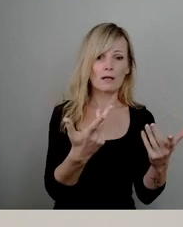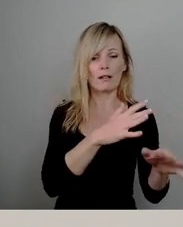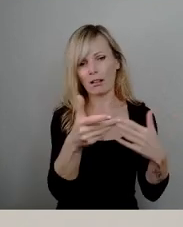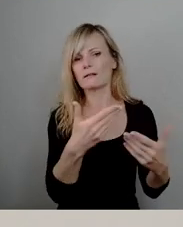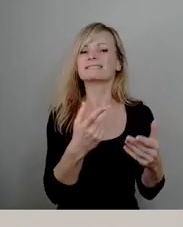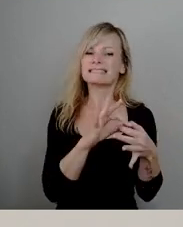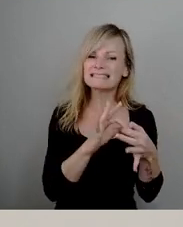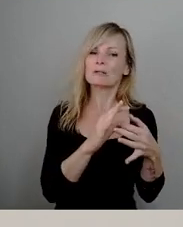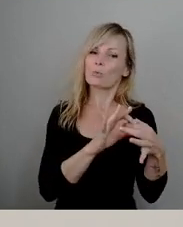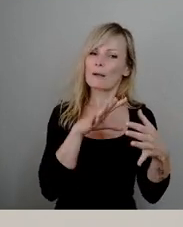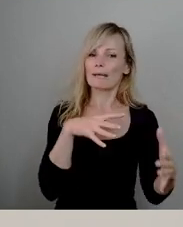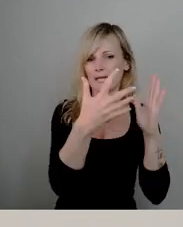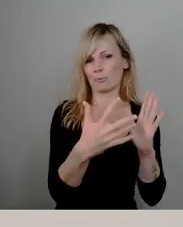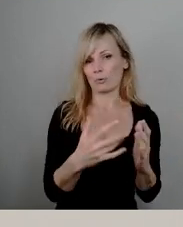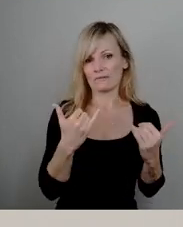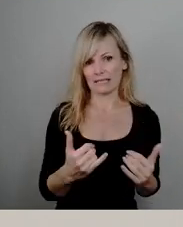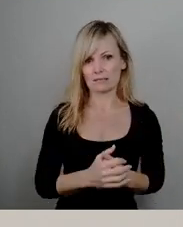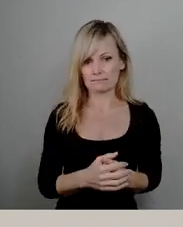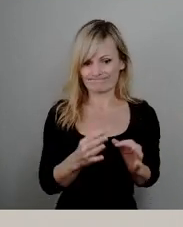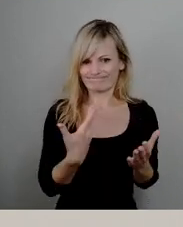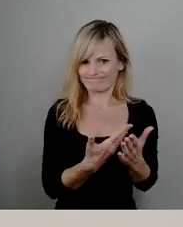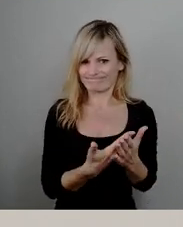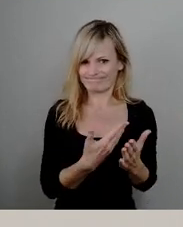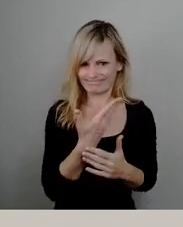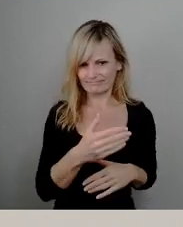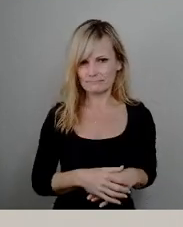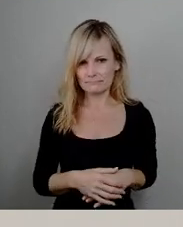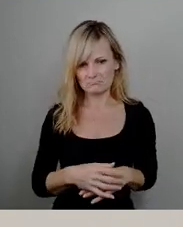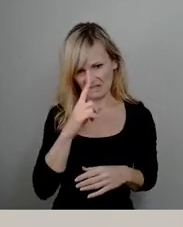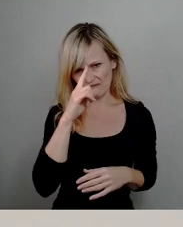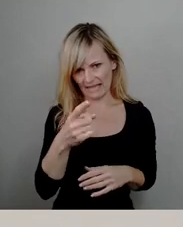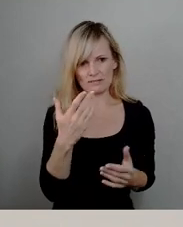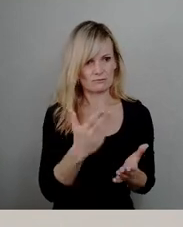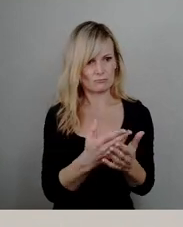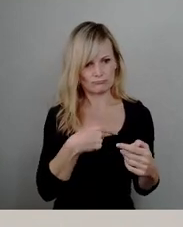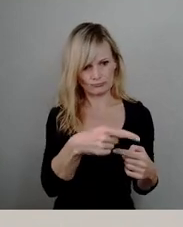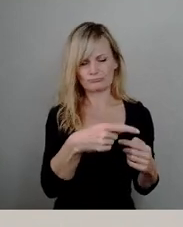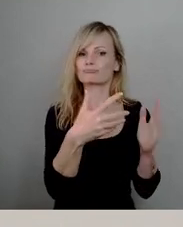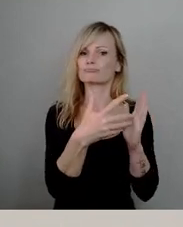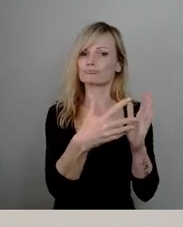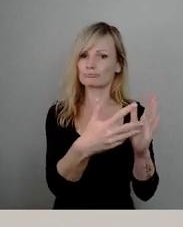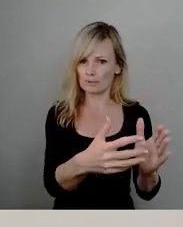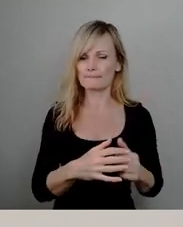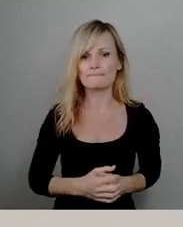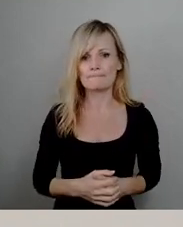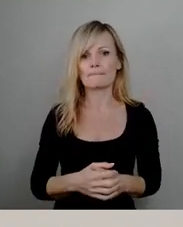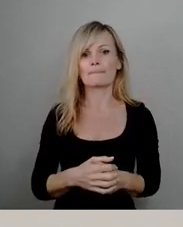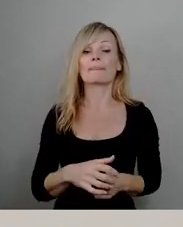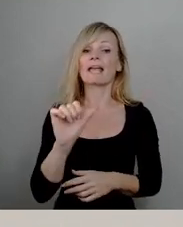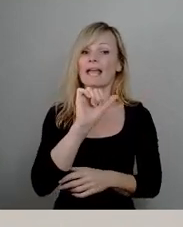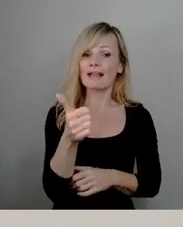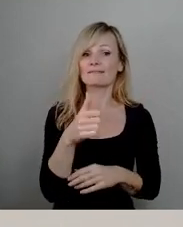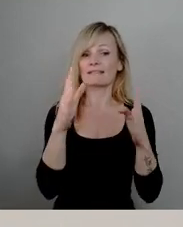geprüft werden, seit geraumer Zeit bekanntlich und die, für die es am 11. Dezember ein